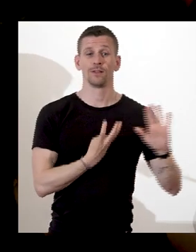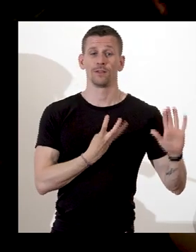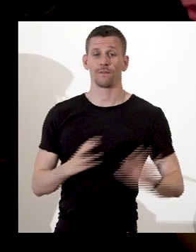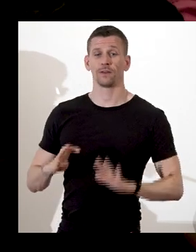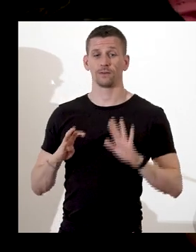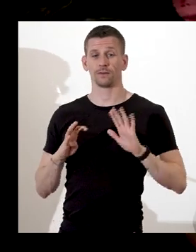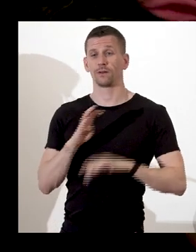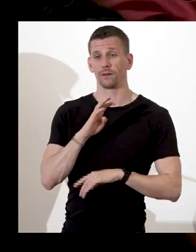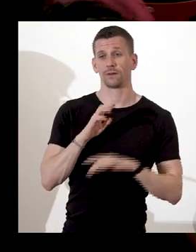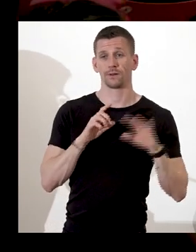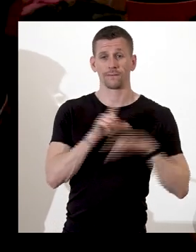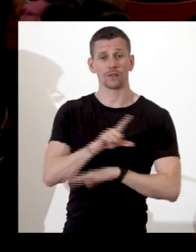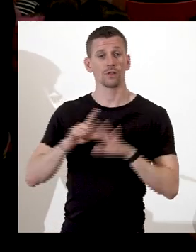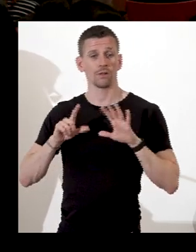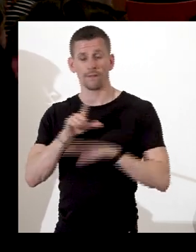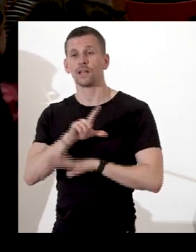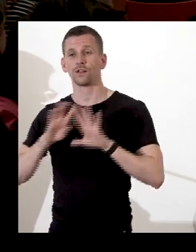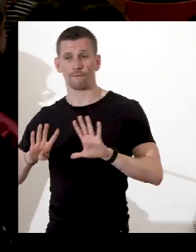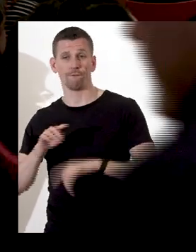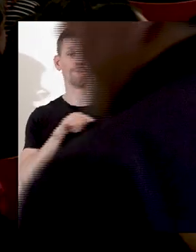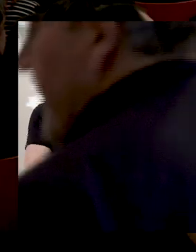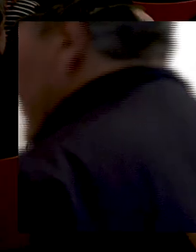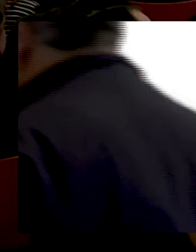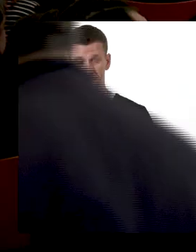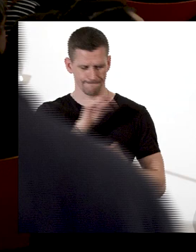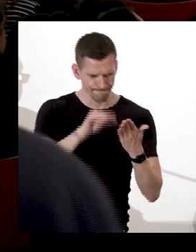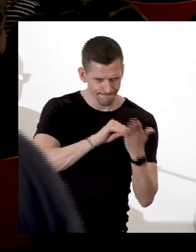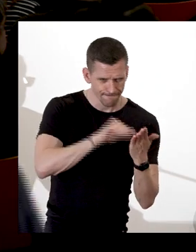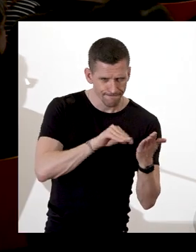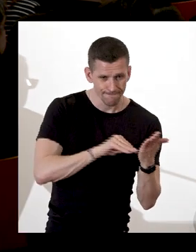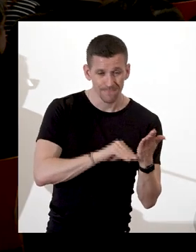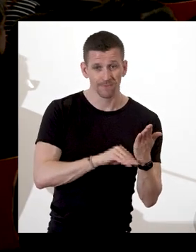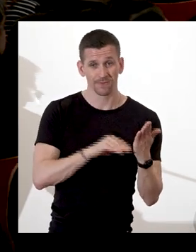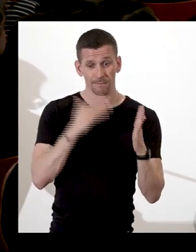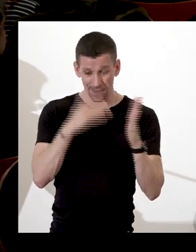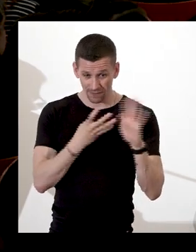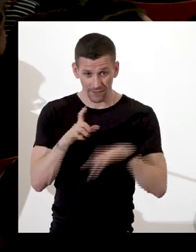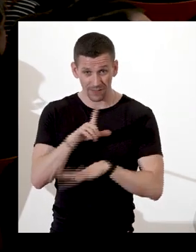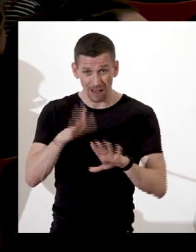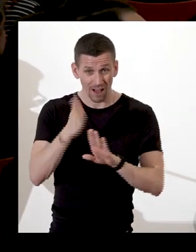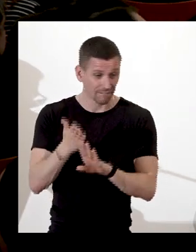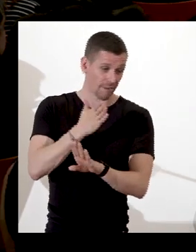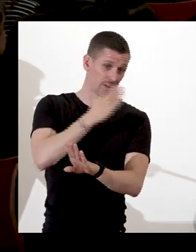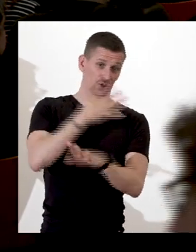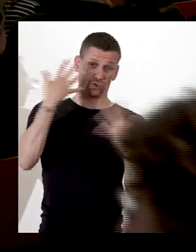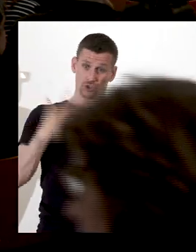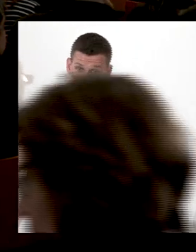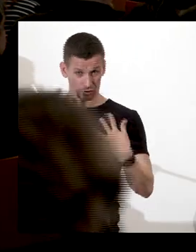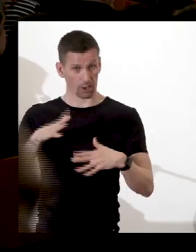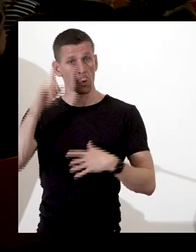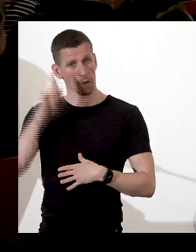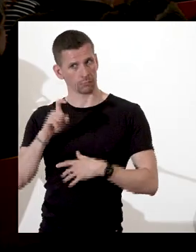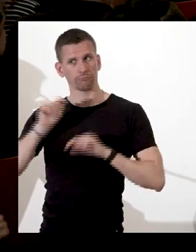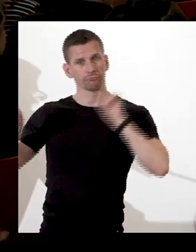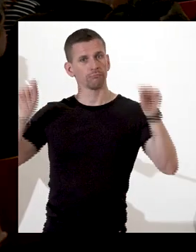La France peine à appliquer cette interdiction imposée par les Britanniques aux autres États européens et